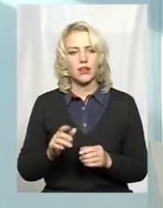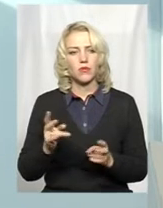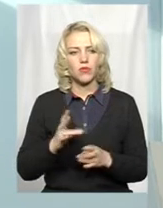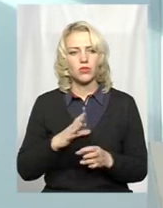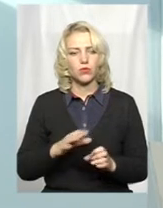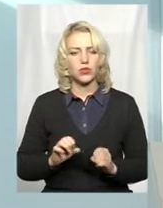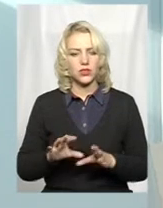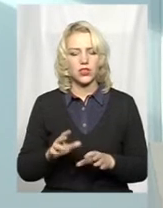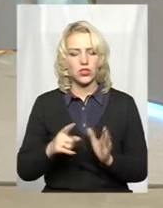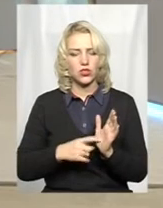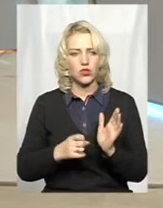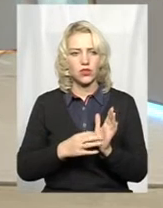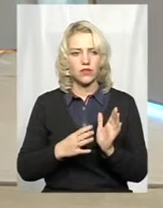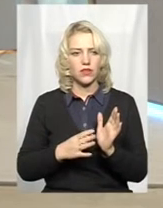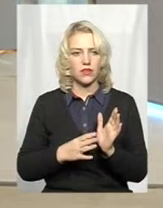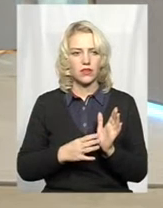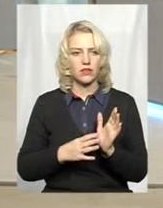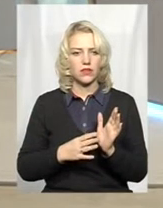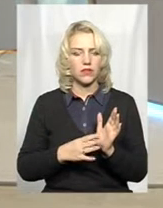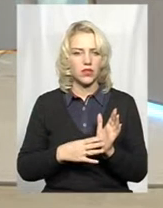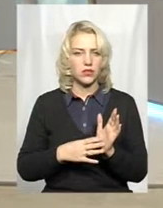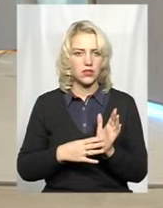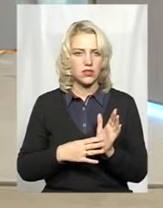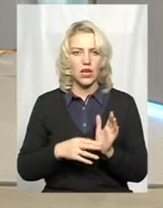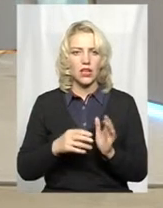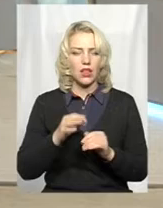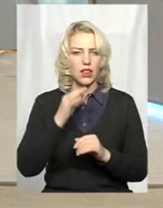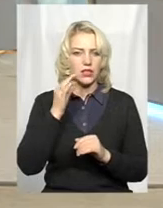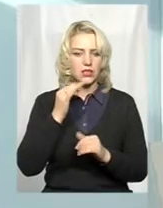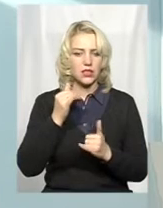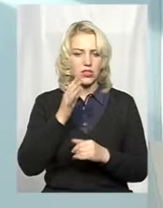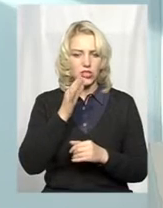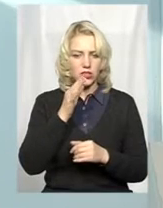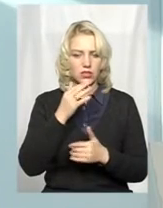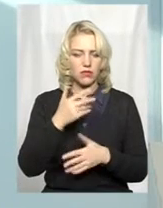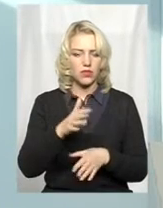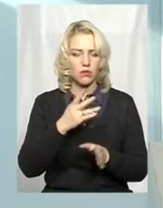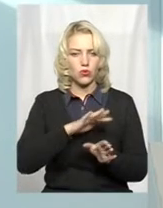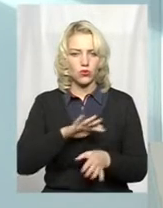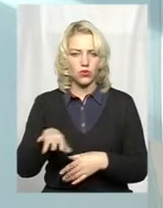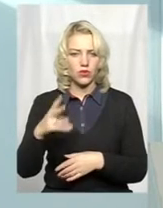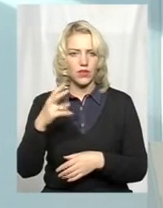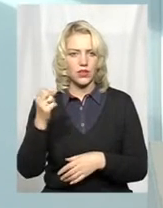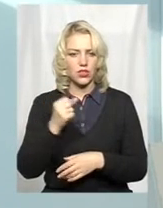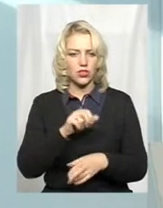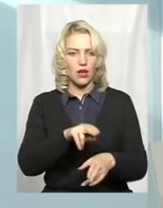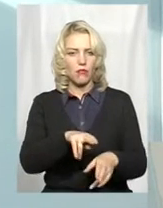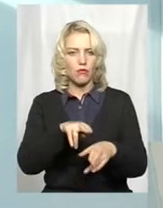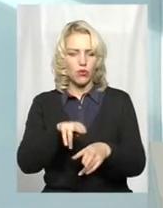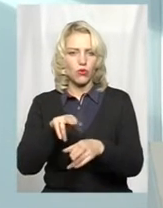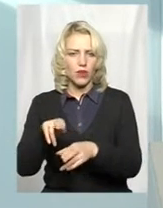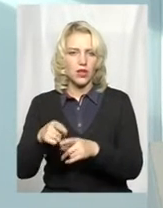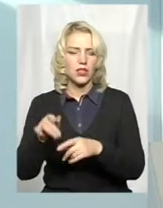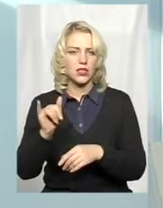здати 619 галів лисиці. На даний час, ну, пройшло два тижні полювання, фактично, здано